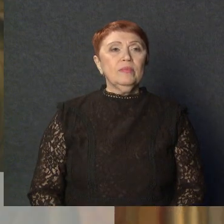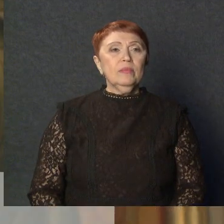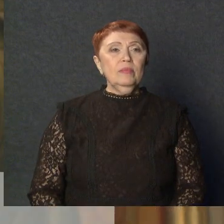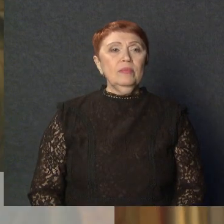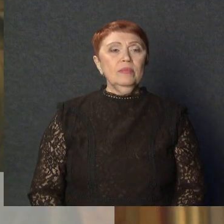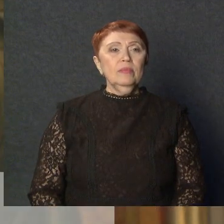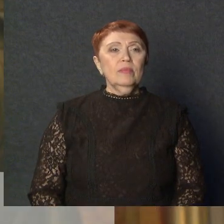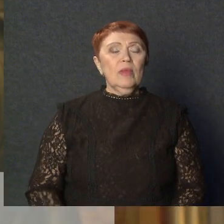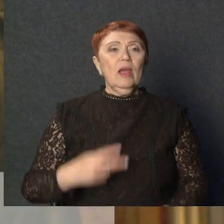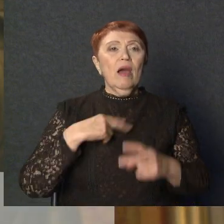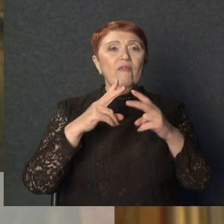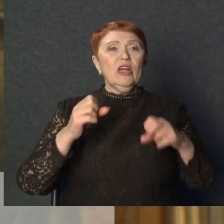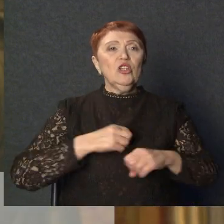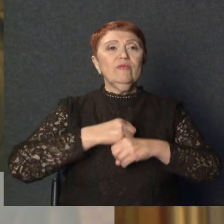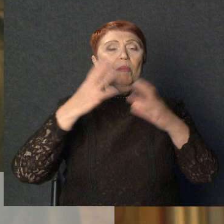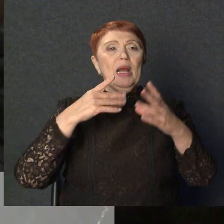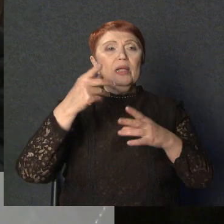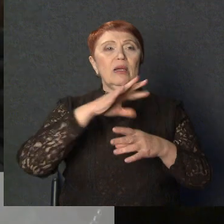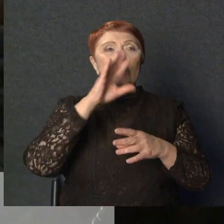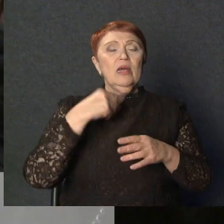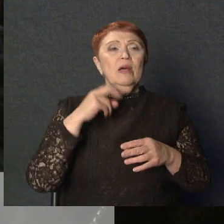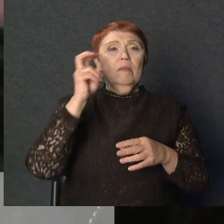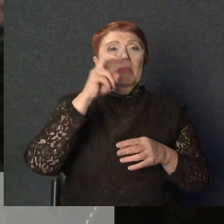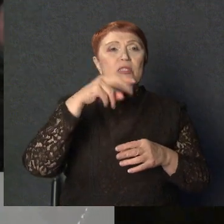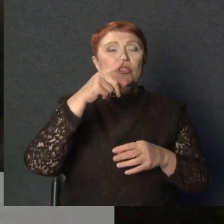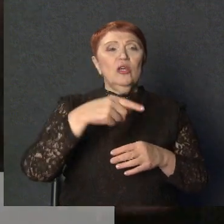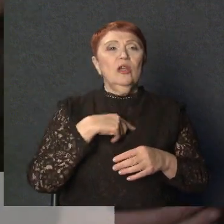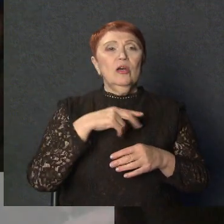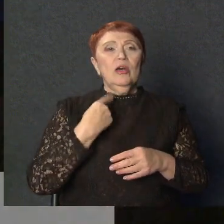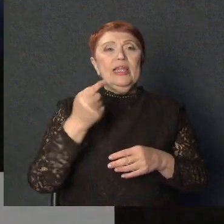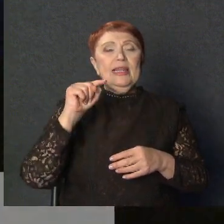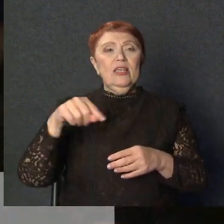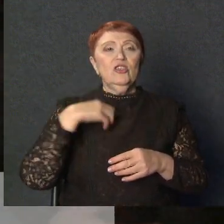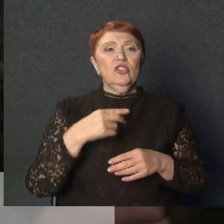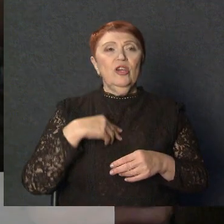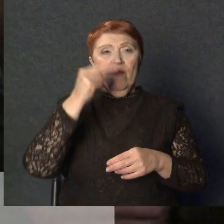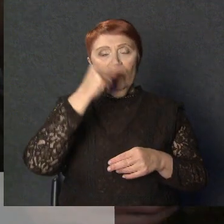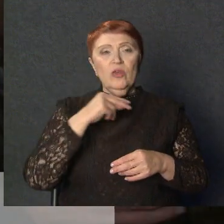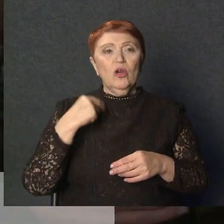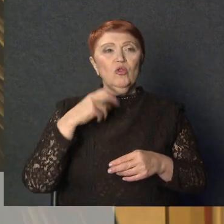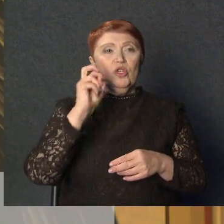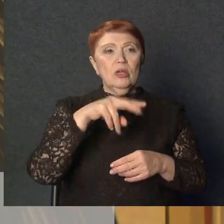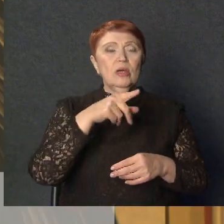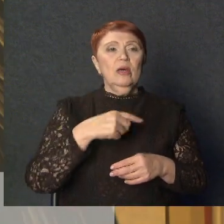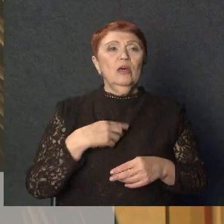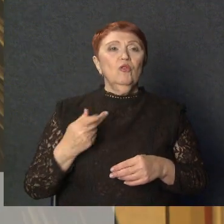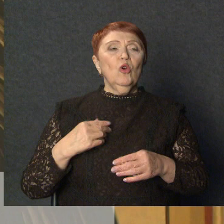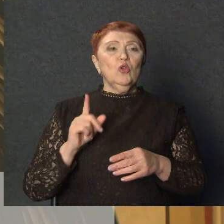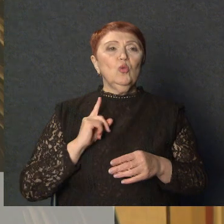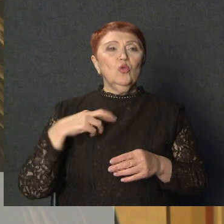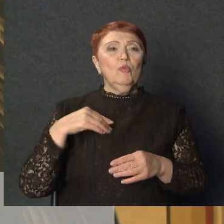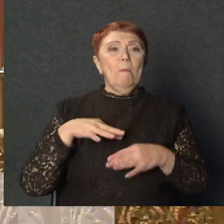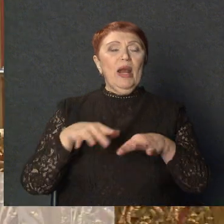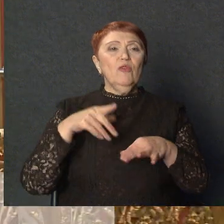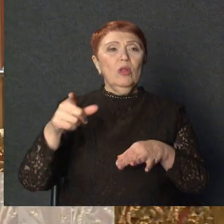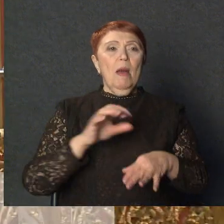В Рождество храм Хабаровска традиционно посетили тысячи верующих в Спасопреображенском соборе. И службу провёл митрополит Хабаровский и